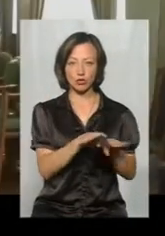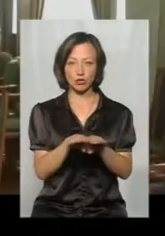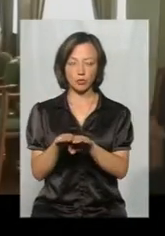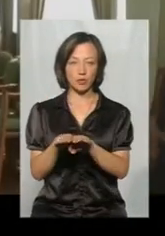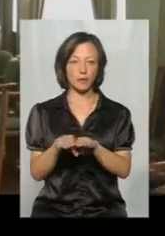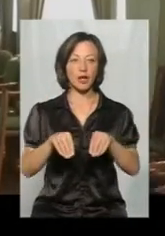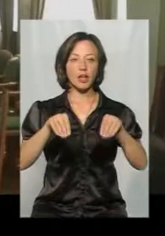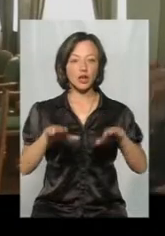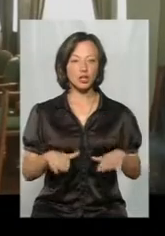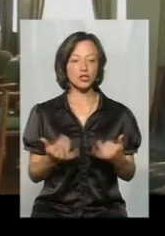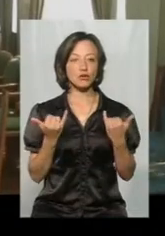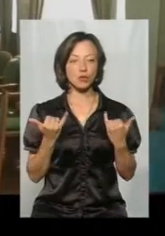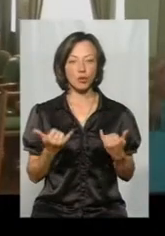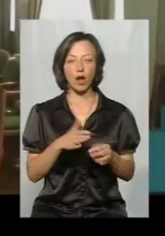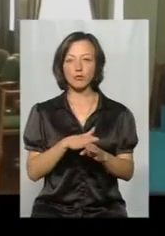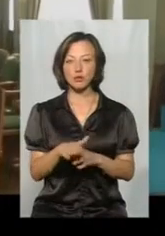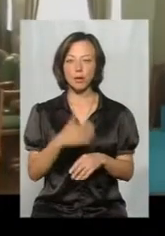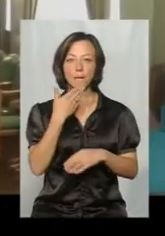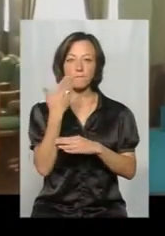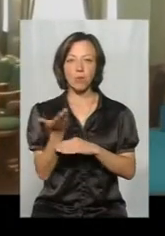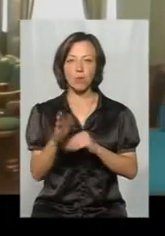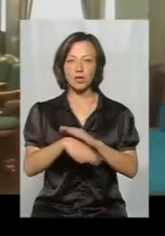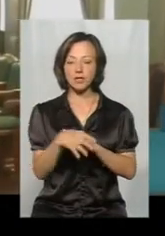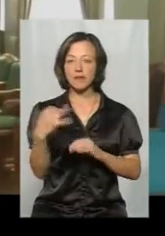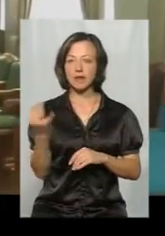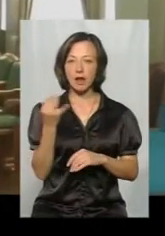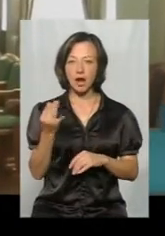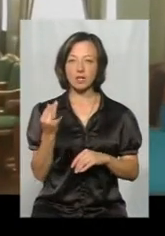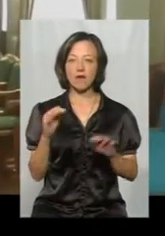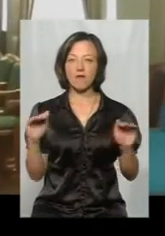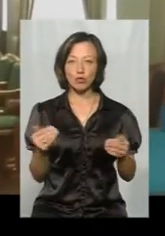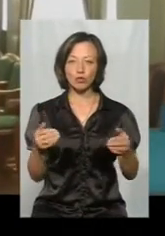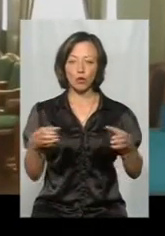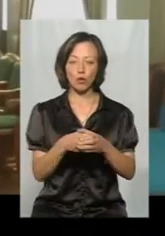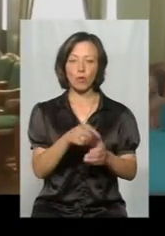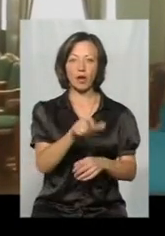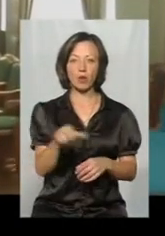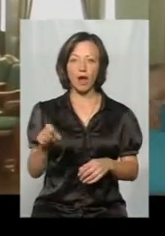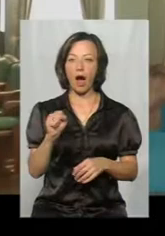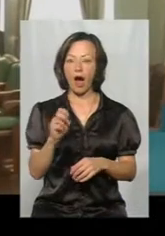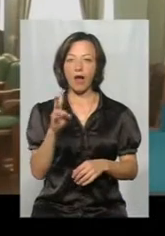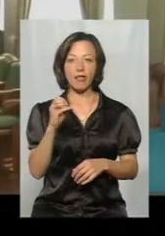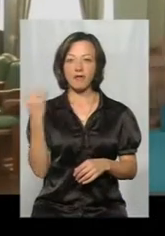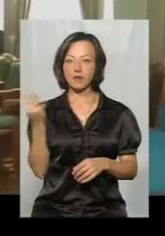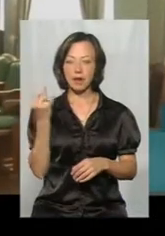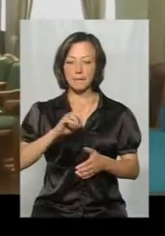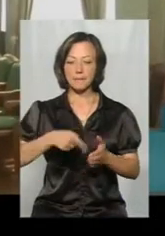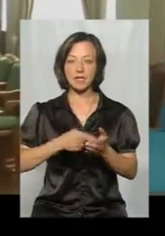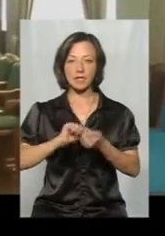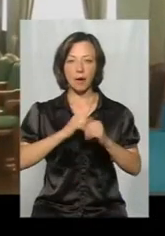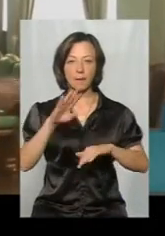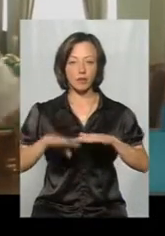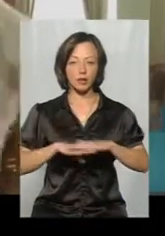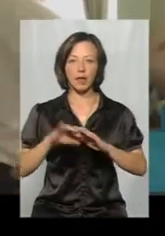Рішення сьогодні абсолютно популістично, в інтересах вузької групи людей, а не в інтересах міста Кам'янця